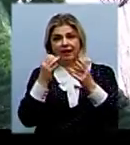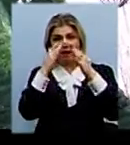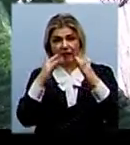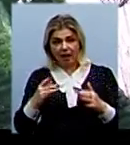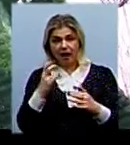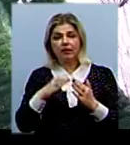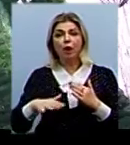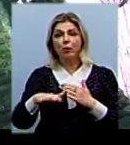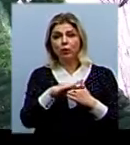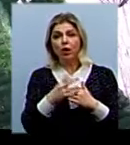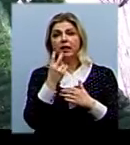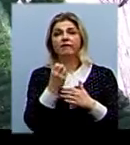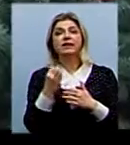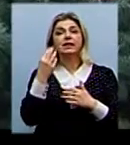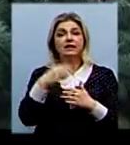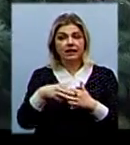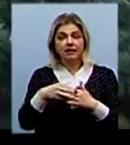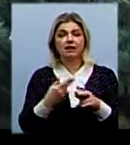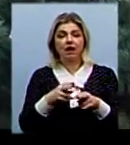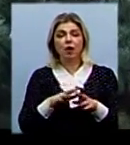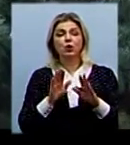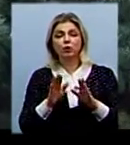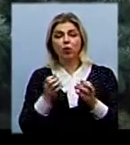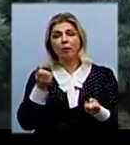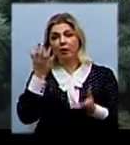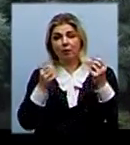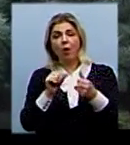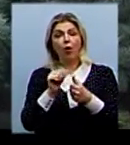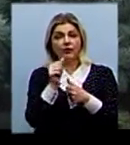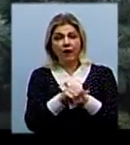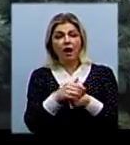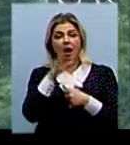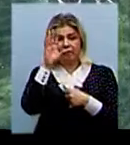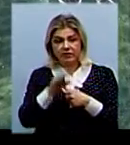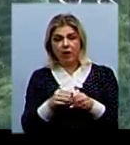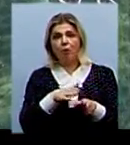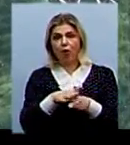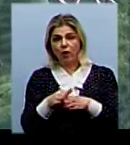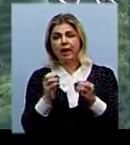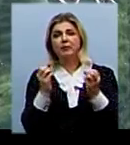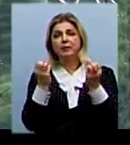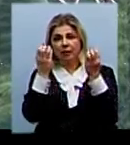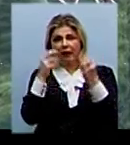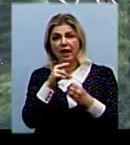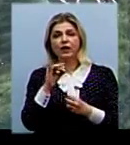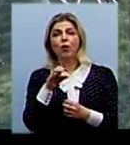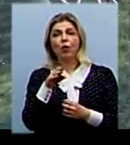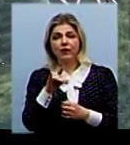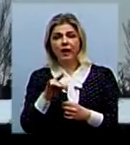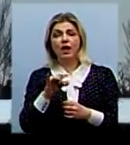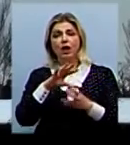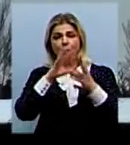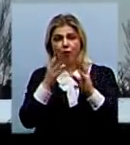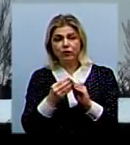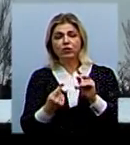що на Соборній площі – 230. Це тільки ті, що освітяться окремо. Вона повністю облаштована світлодіодними вогниками. Загальна